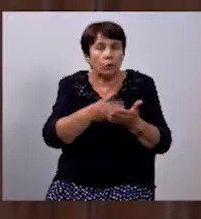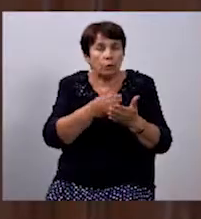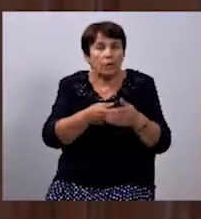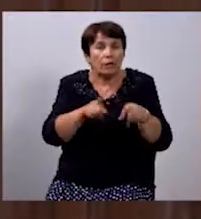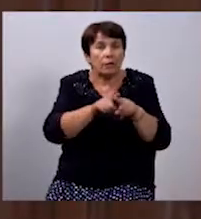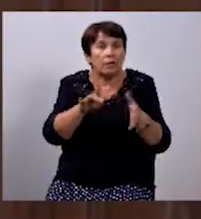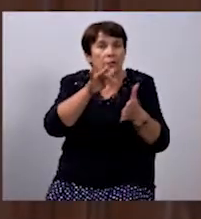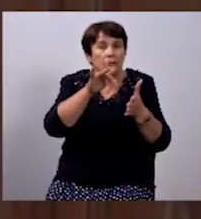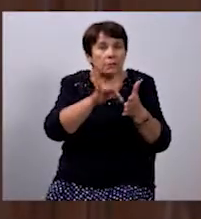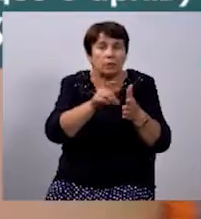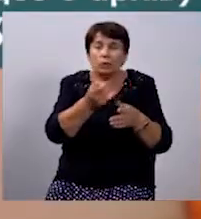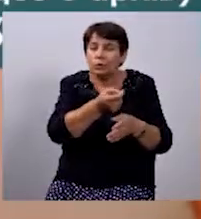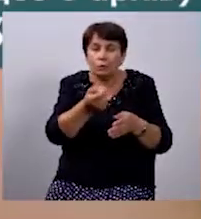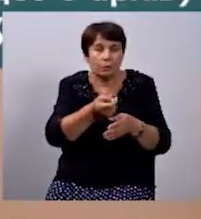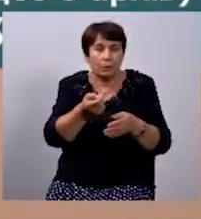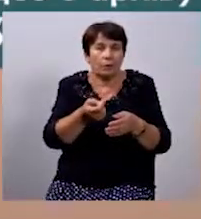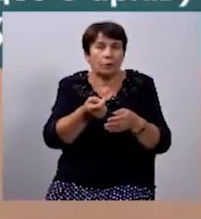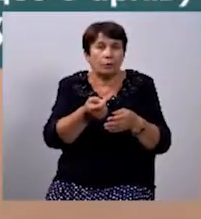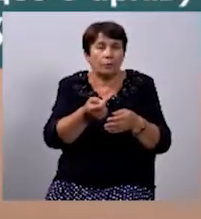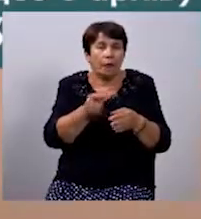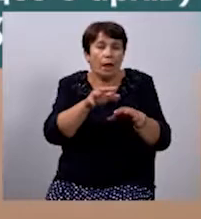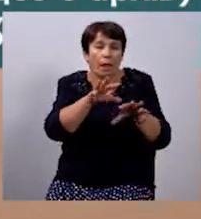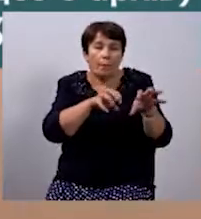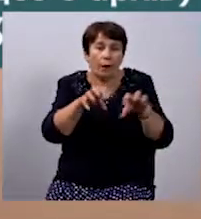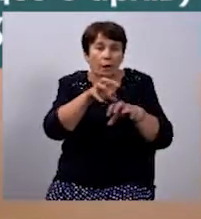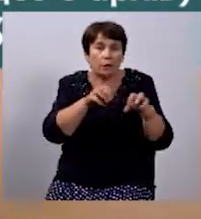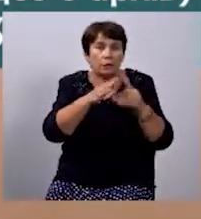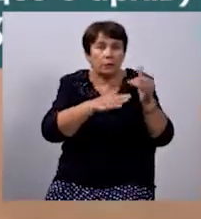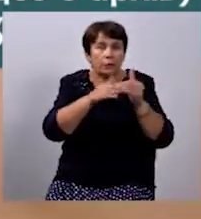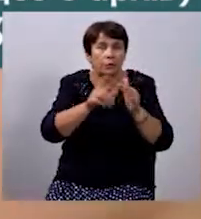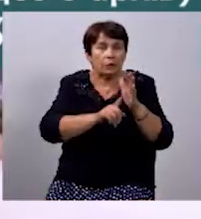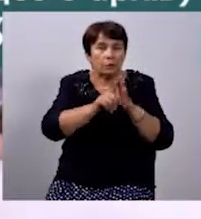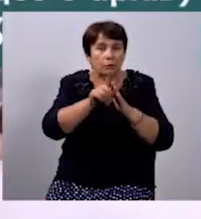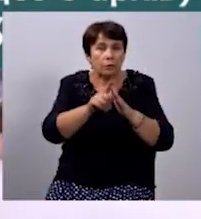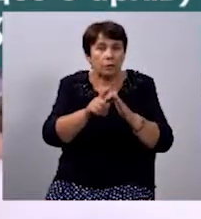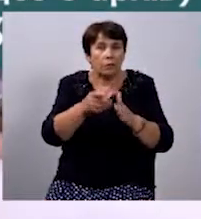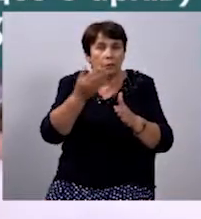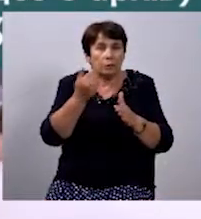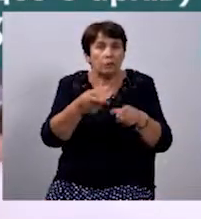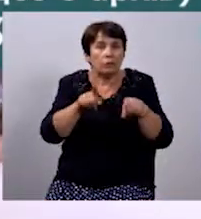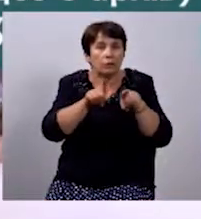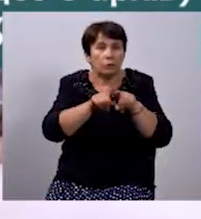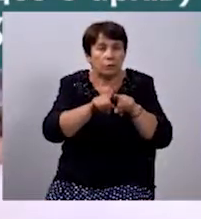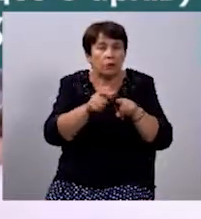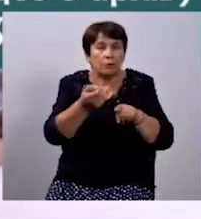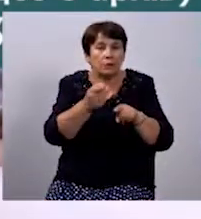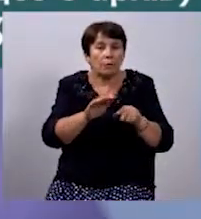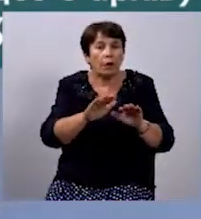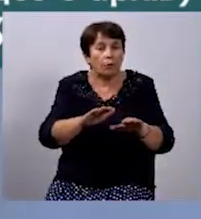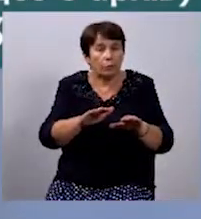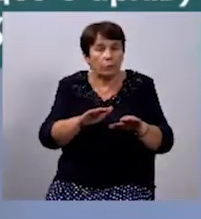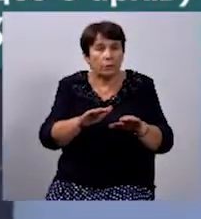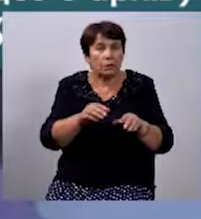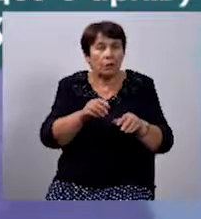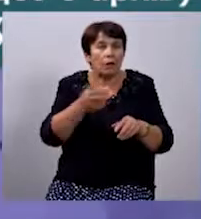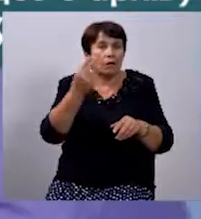такий центр це є дуже мало. Масажну практику Ігор Дільний розпочав ще у Бандерівському схроні. Втім, там було замало місця, розповідає чоловік.